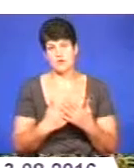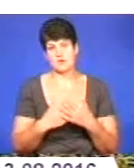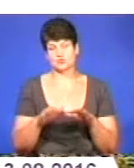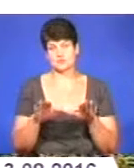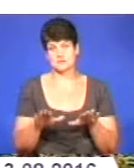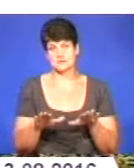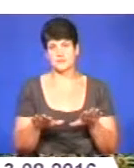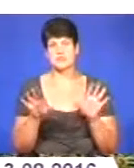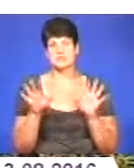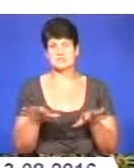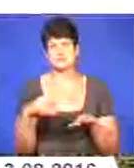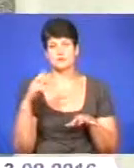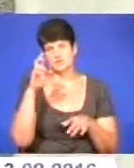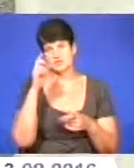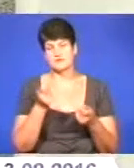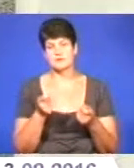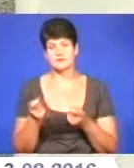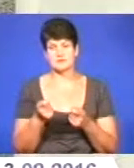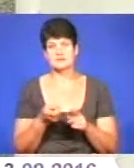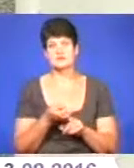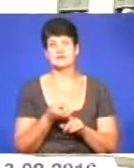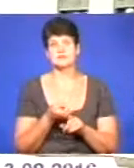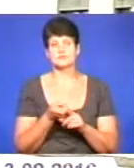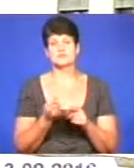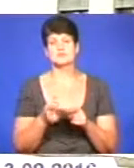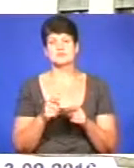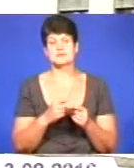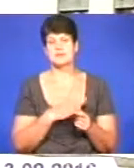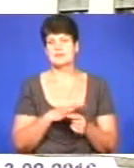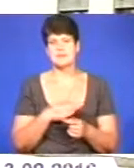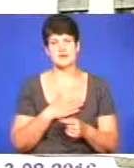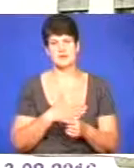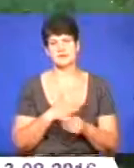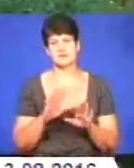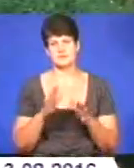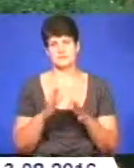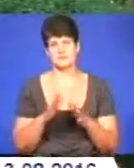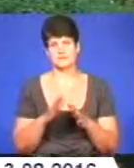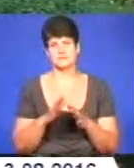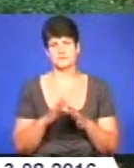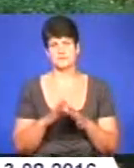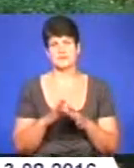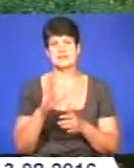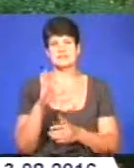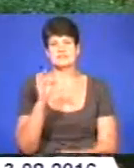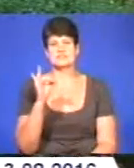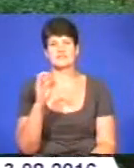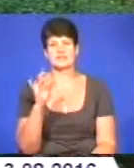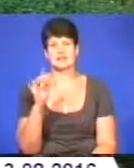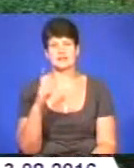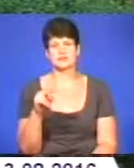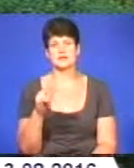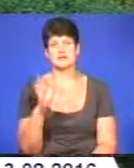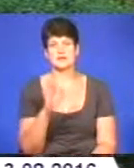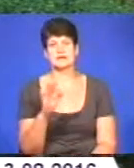Позиція облдержадміністрації з приводу неприємного інциденту однозначна. Сверид Олег Іванович працював на